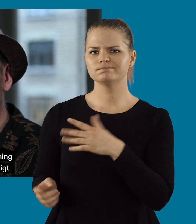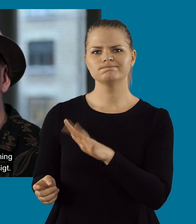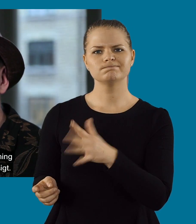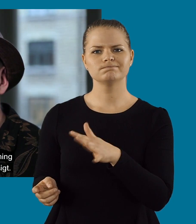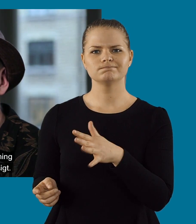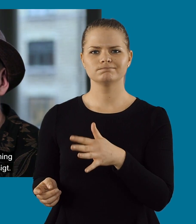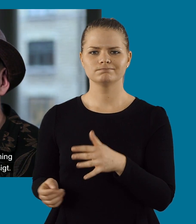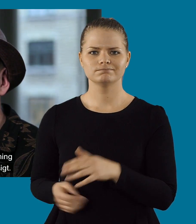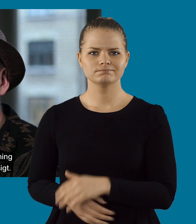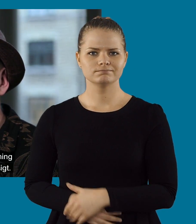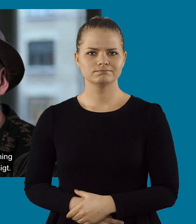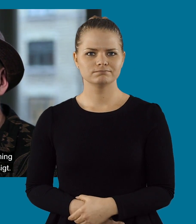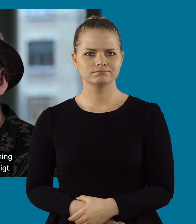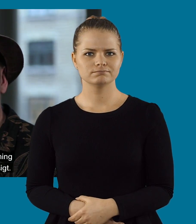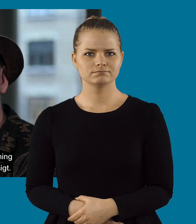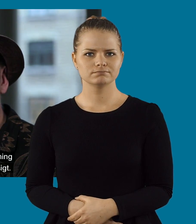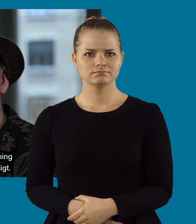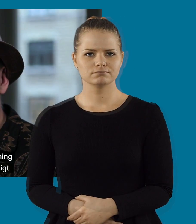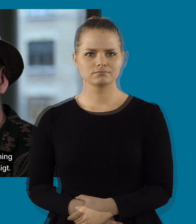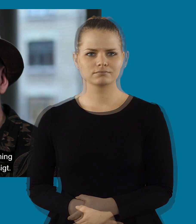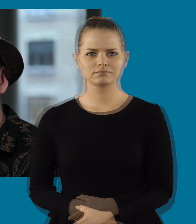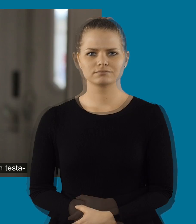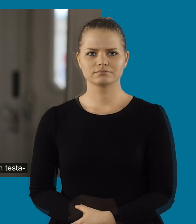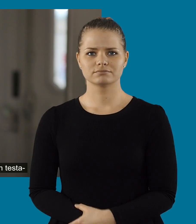någonting som vi tycker är lite knasigt.